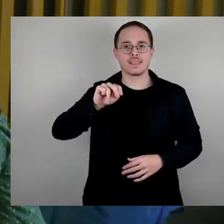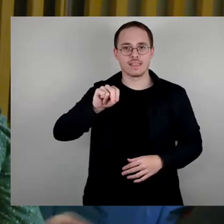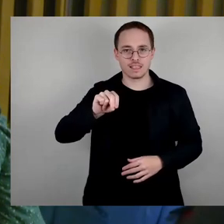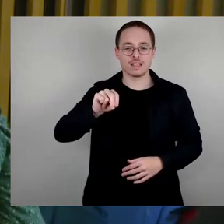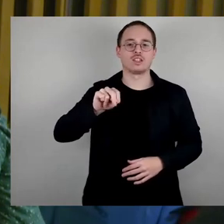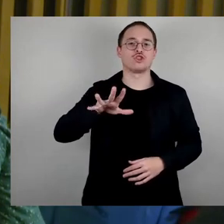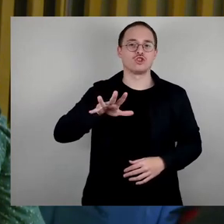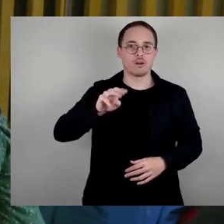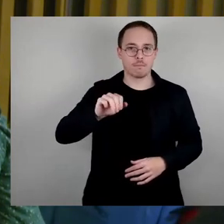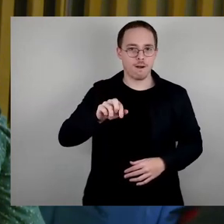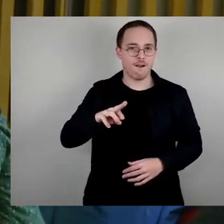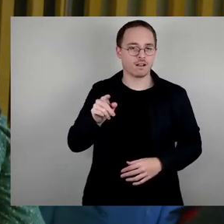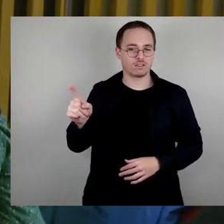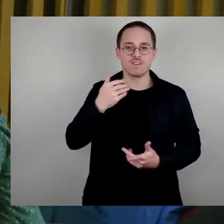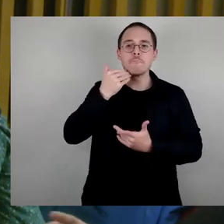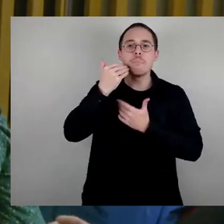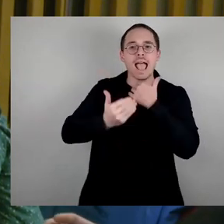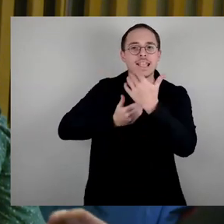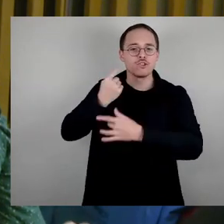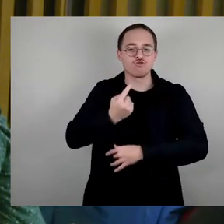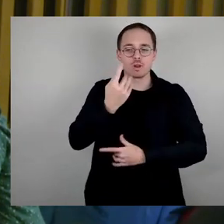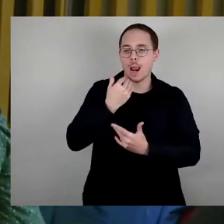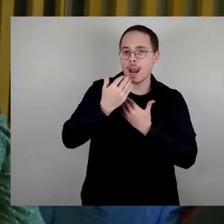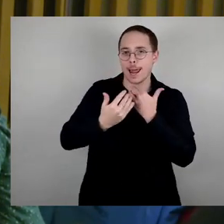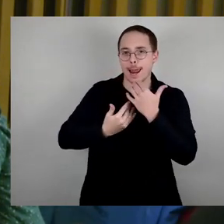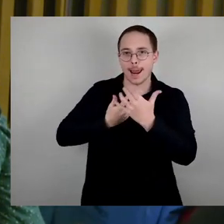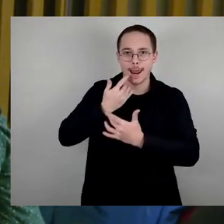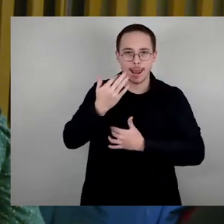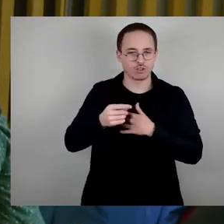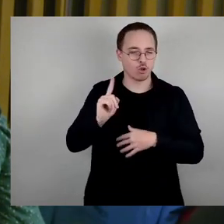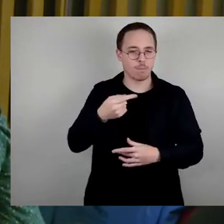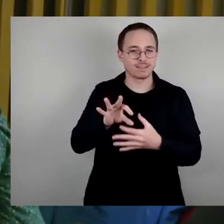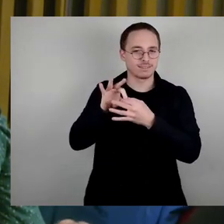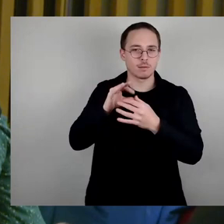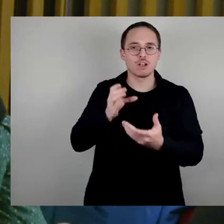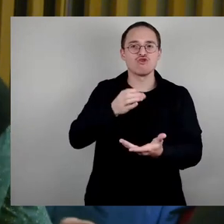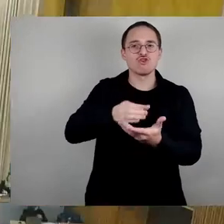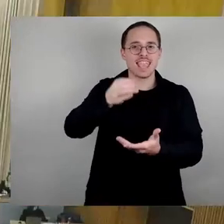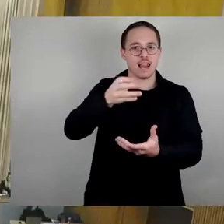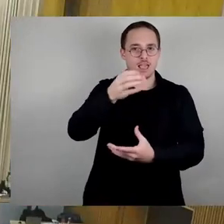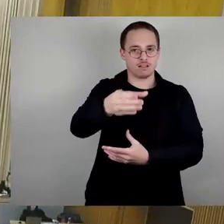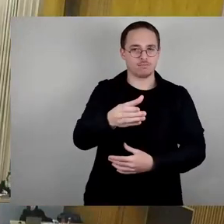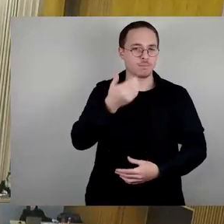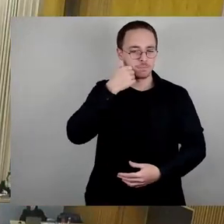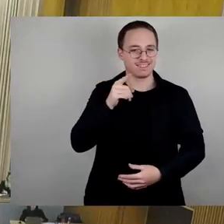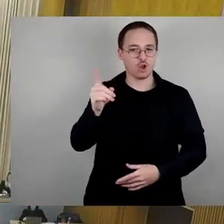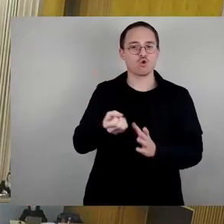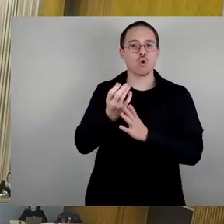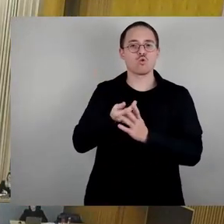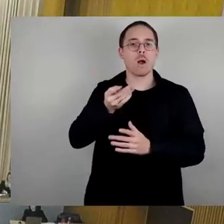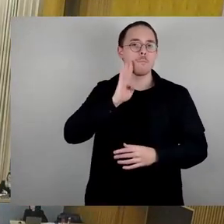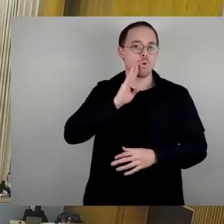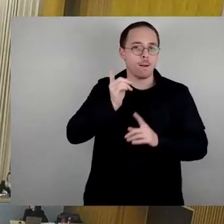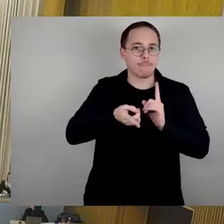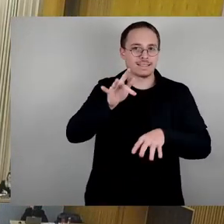Gedenkstähle angeht. ich möchte hier bitten, dass die Kulturbürgermeisterin dazu noch mal ausführt. Okay, würden wir dann zum Abschluss machen